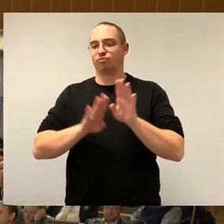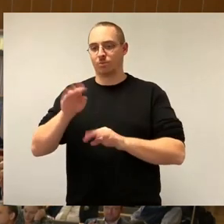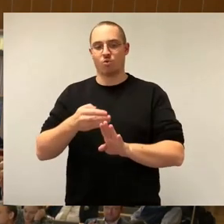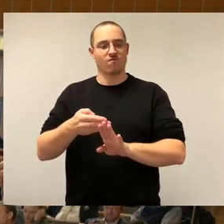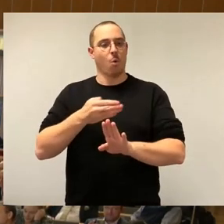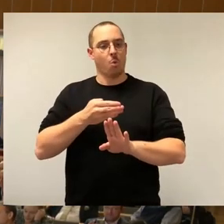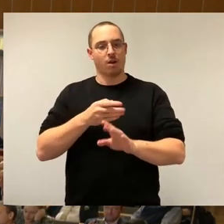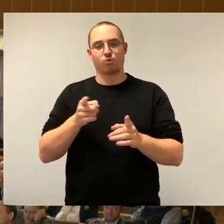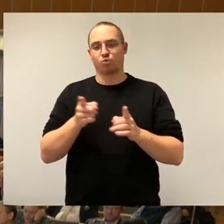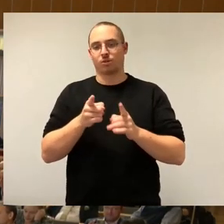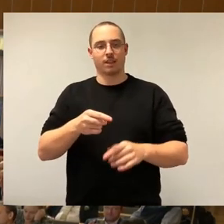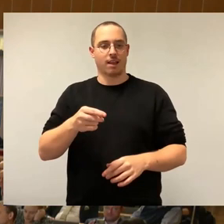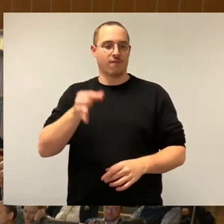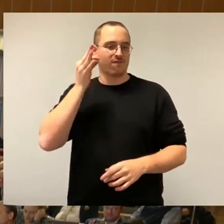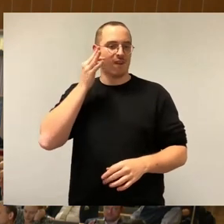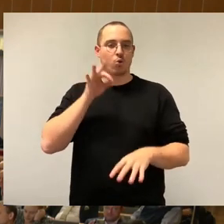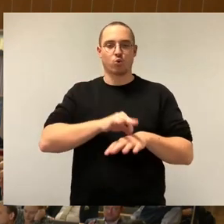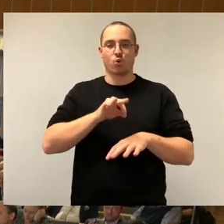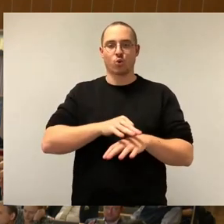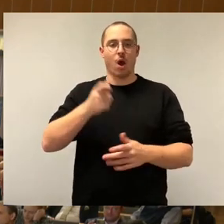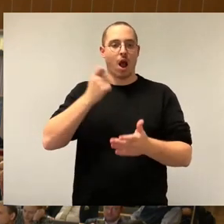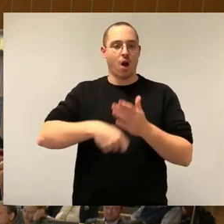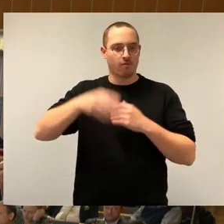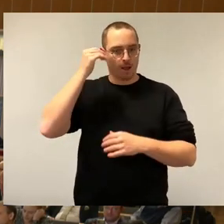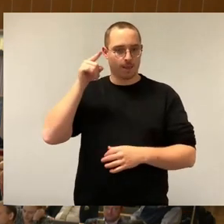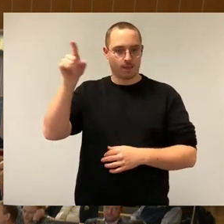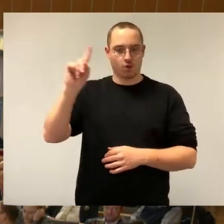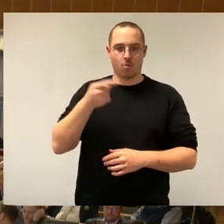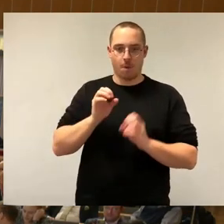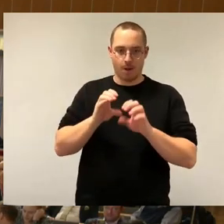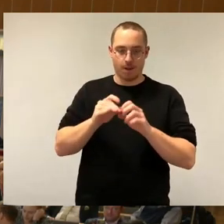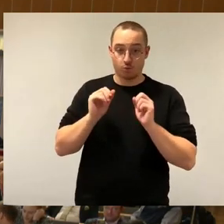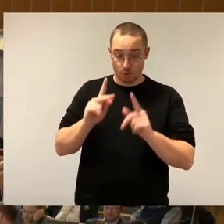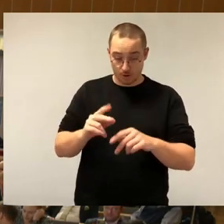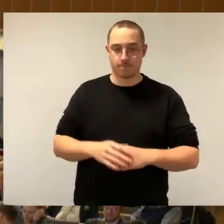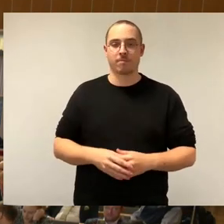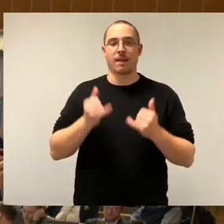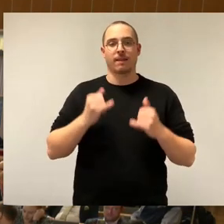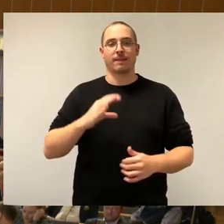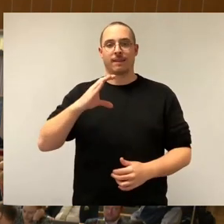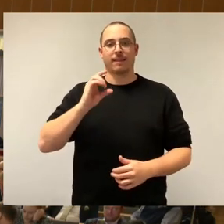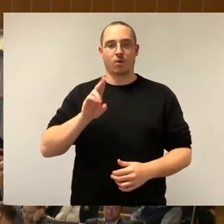Stellungnahme der Verwaltung bringt. Jetzt machen wir weiter CDU-Fraktion. Herr Dr. Braunswinner.